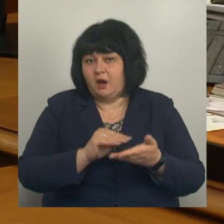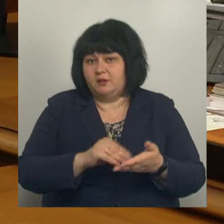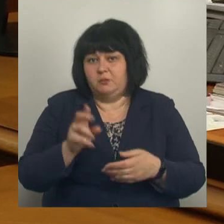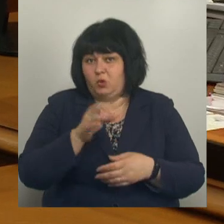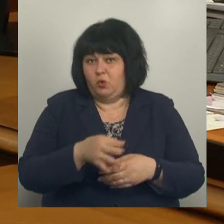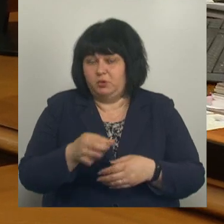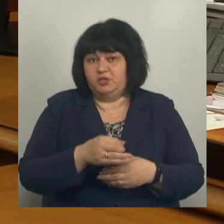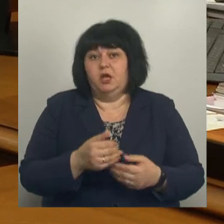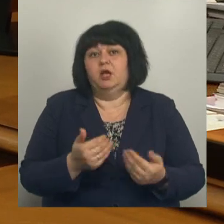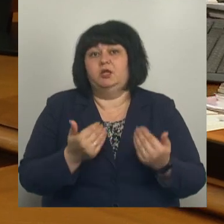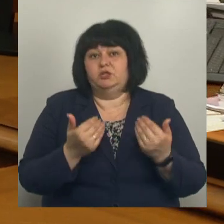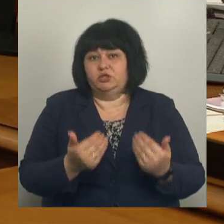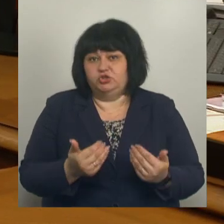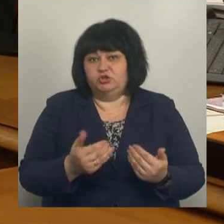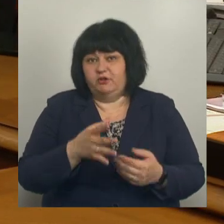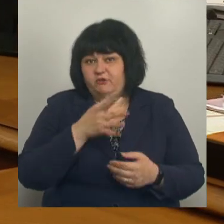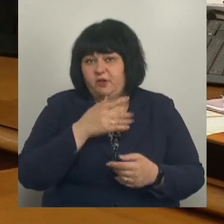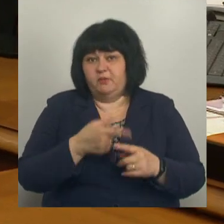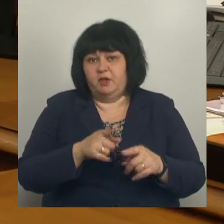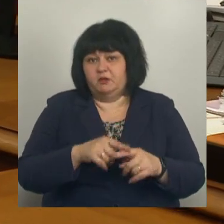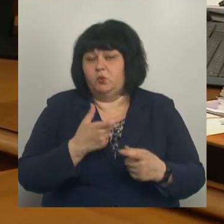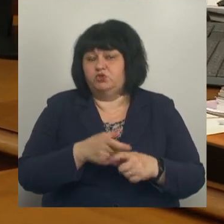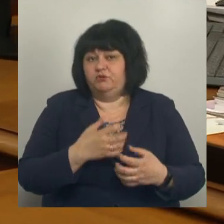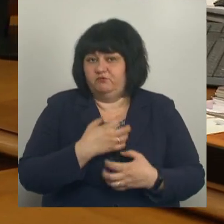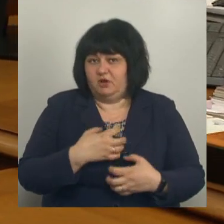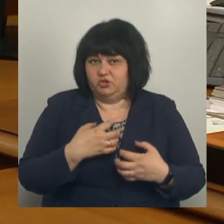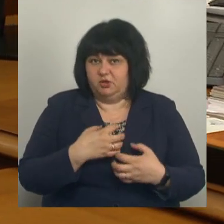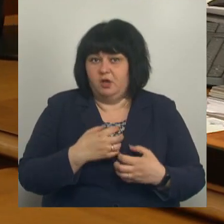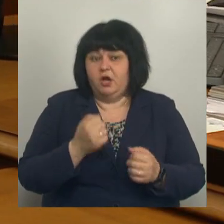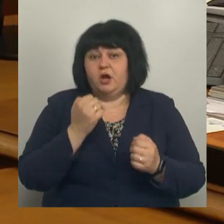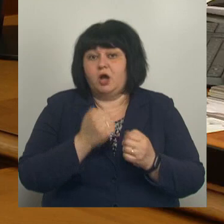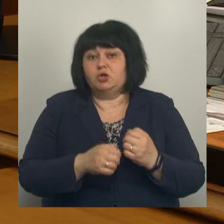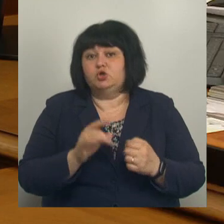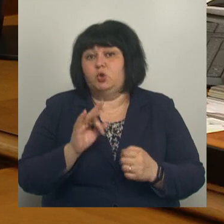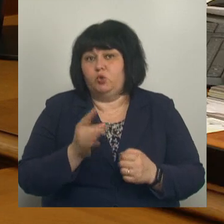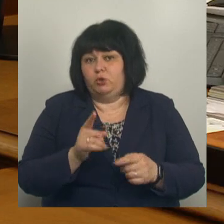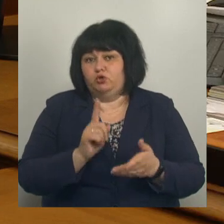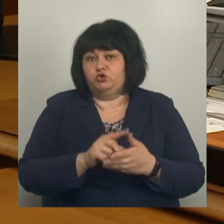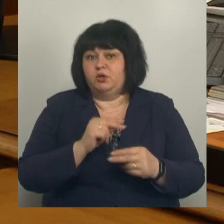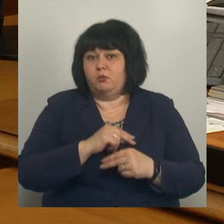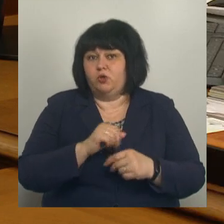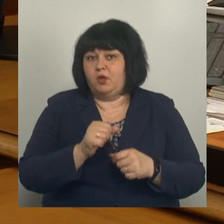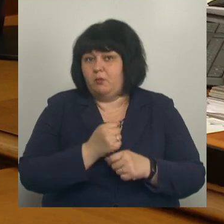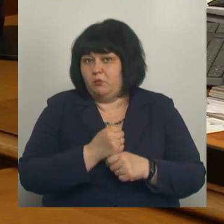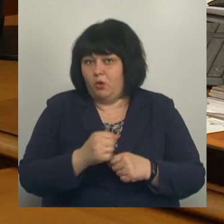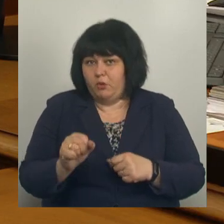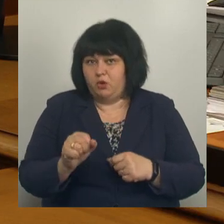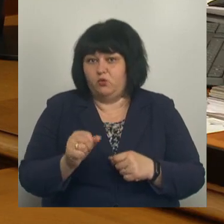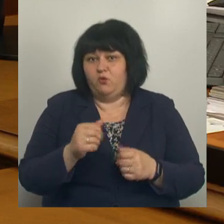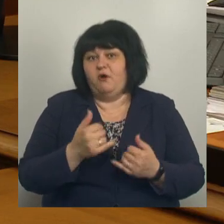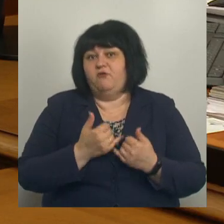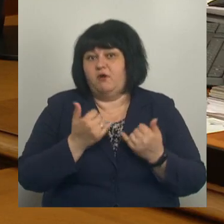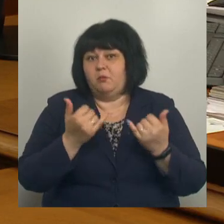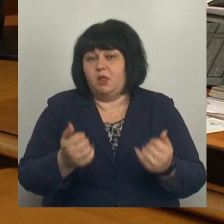В нынешнее время, мне кажется, это очень важно. Каждый рубль должен работать на победу по благо